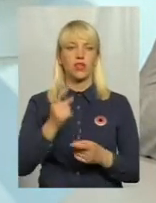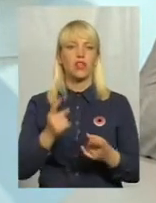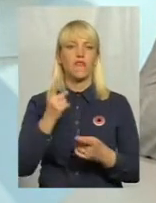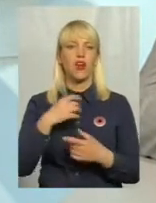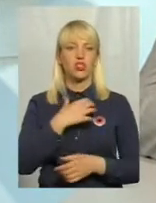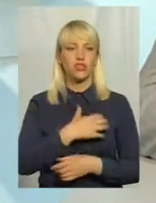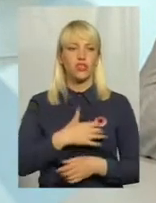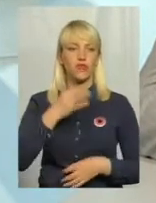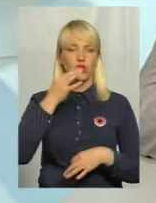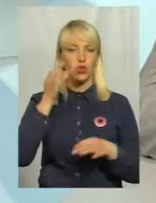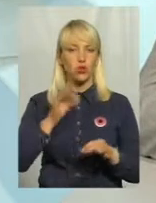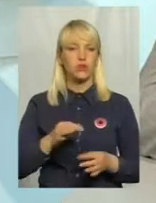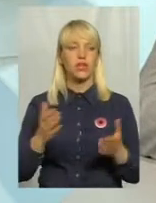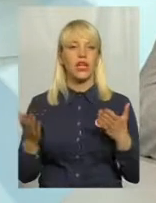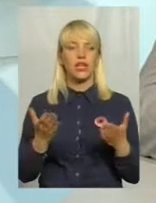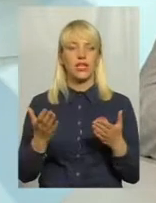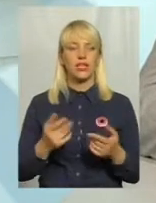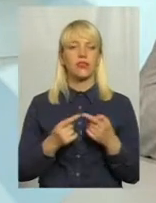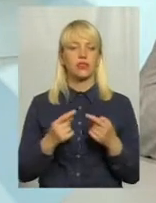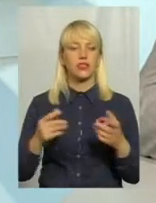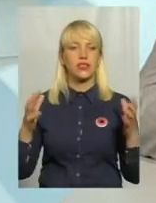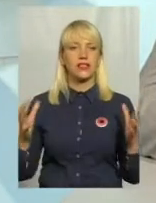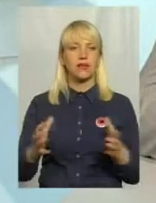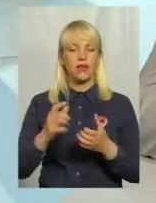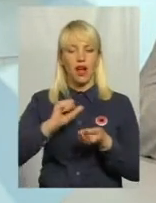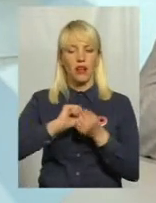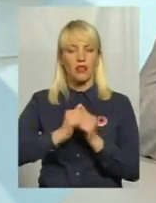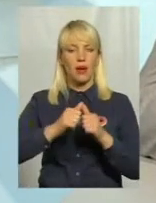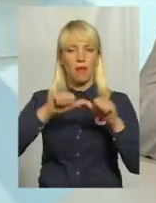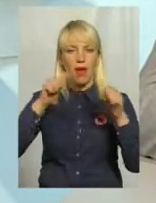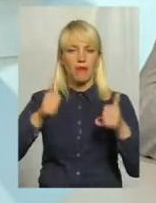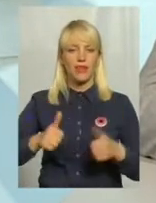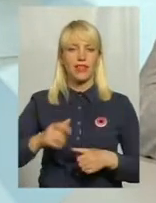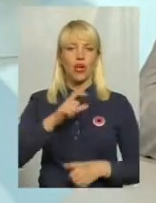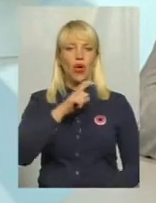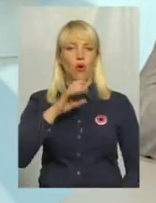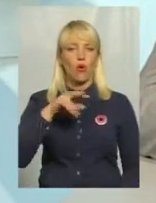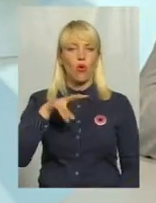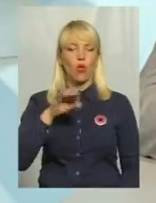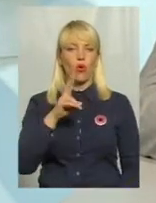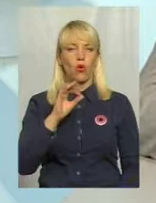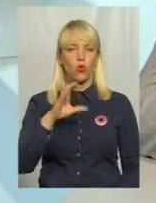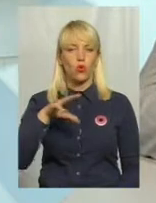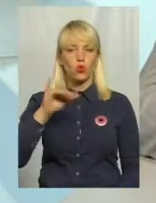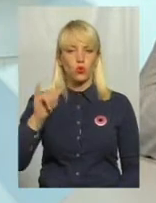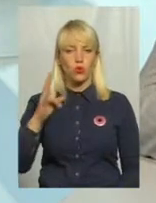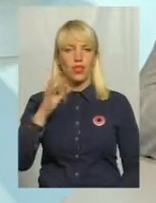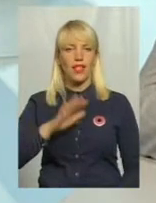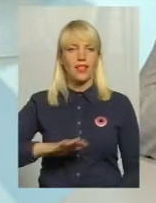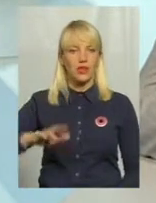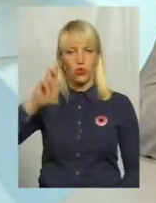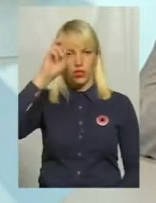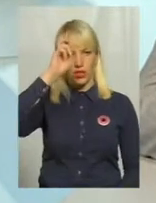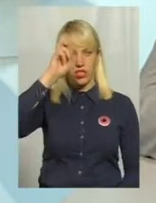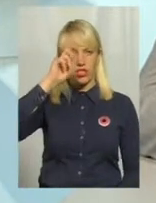яким чином зберігаються пам'ятки Холокосту на території держави Ізраїль. Наприклад, там діє